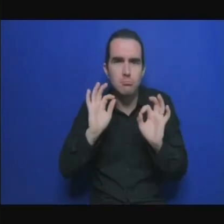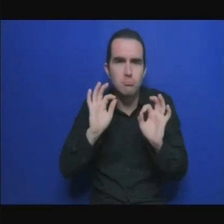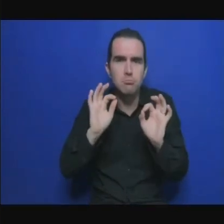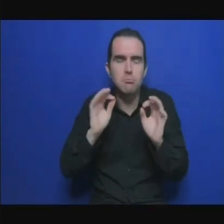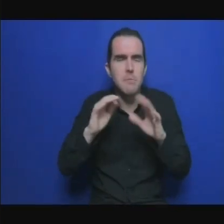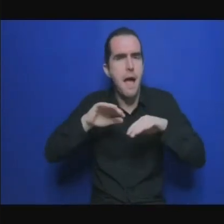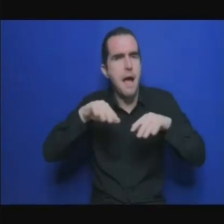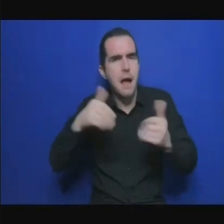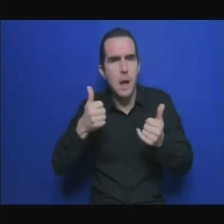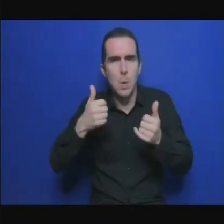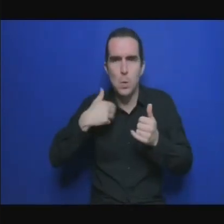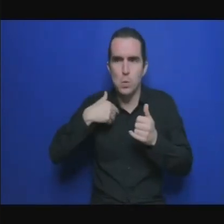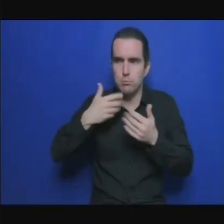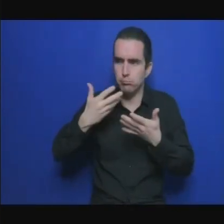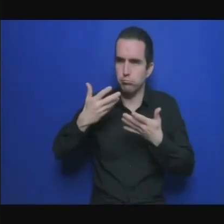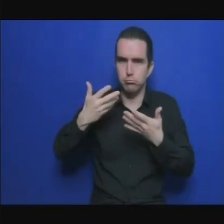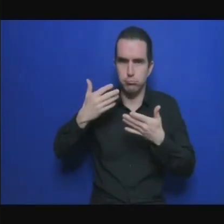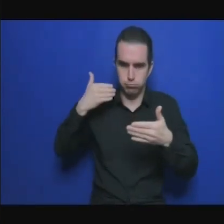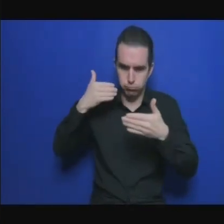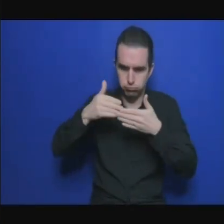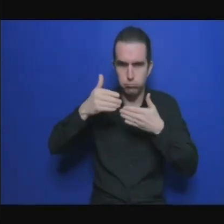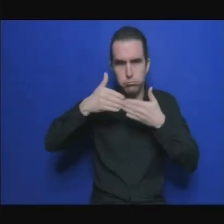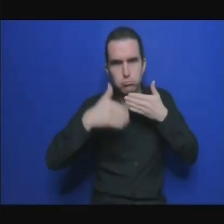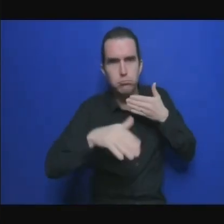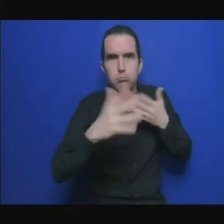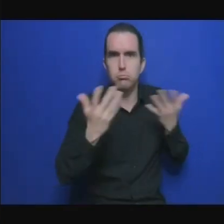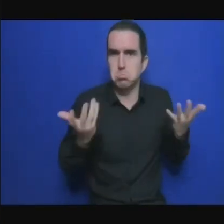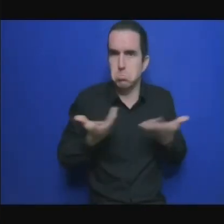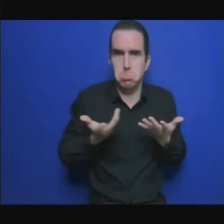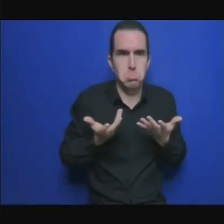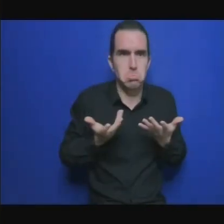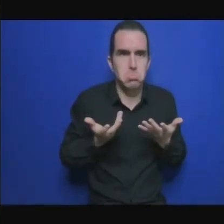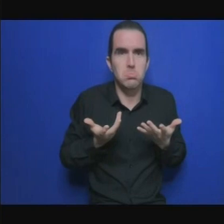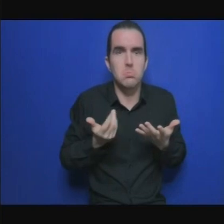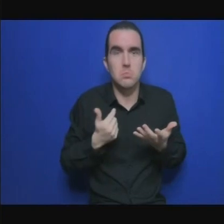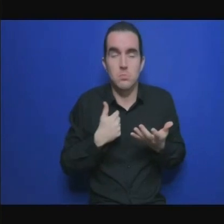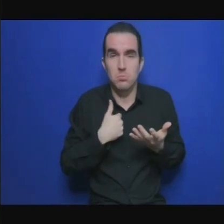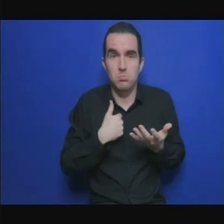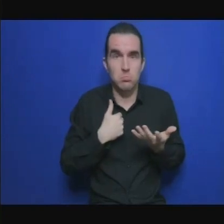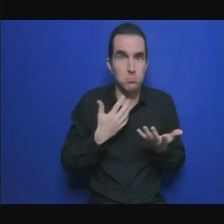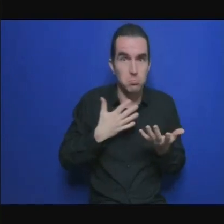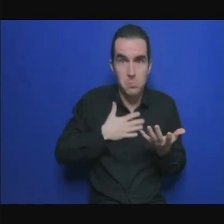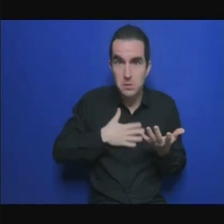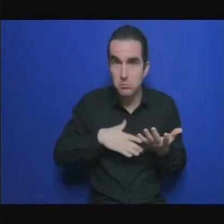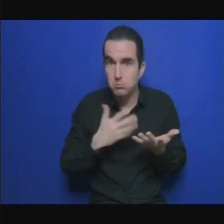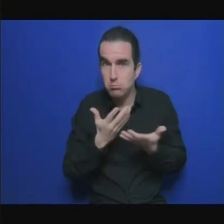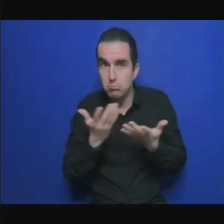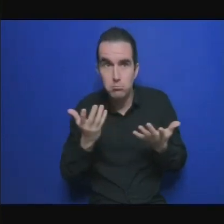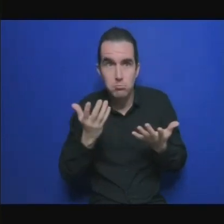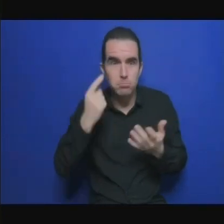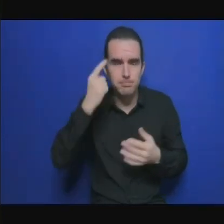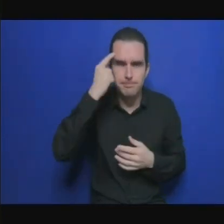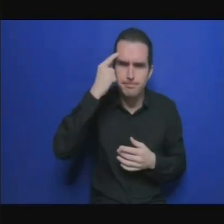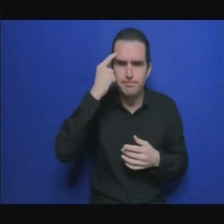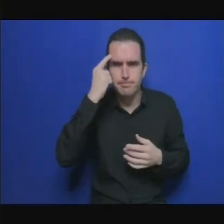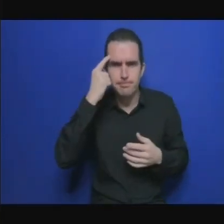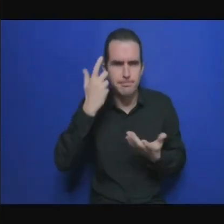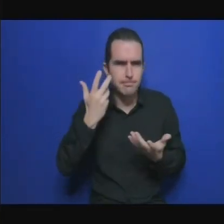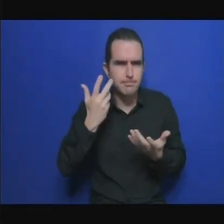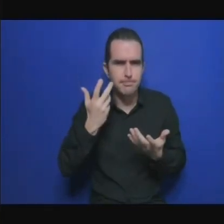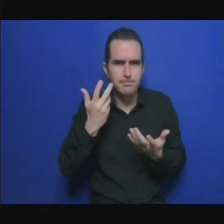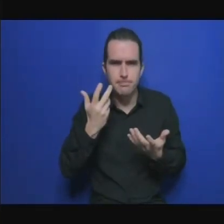et quelles sont les principales leçons à tirer de cette discussion je vais commencer par Anita peut-être